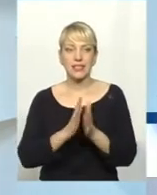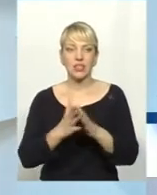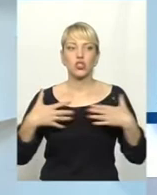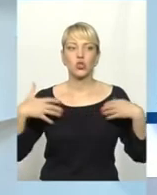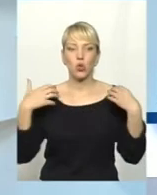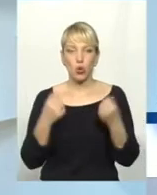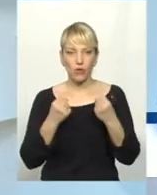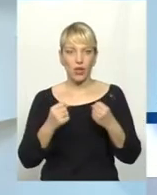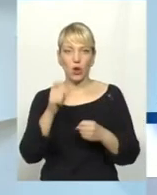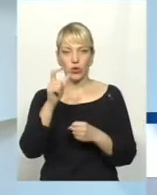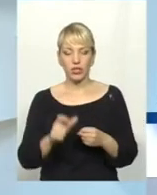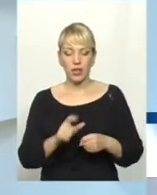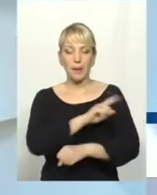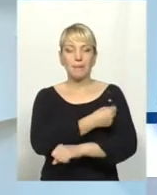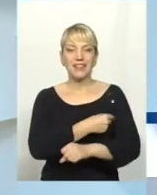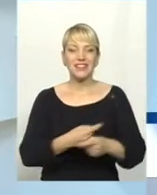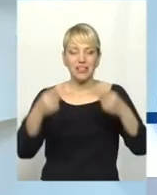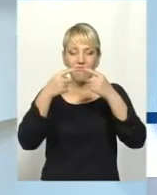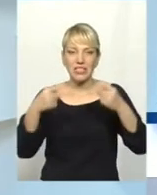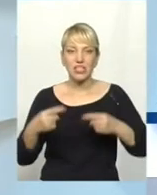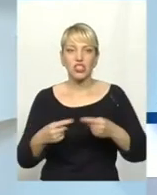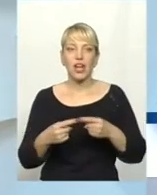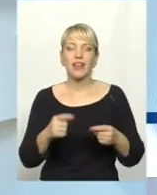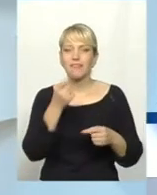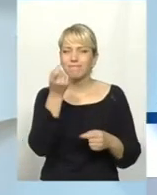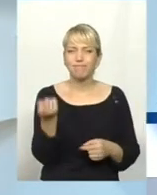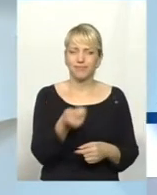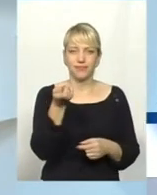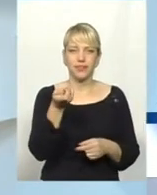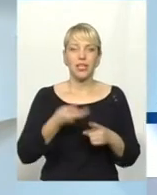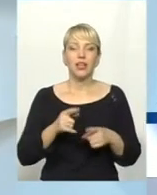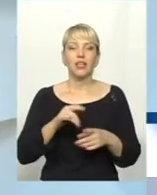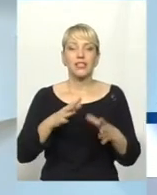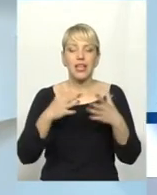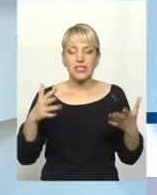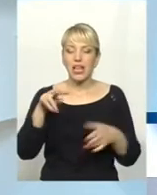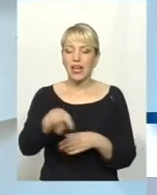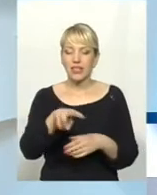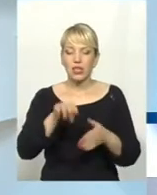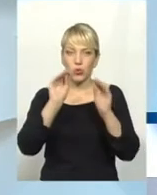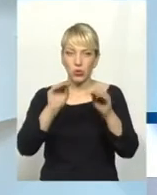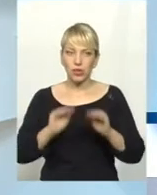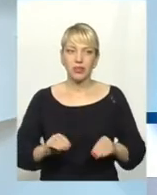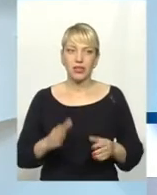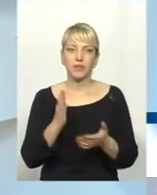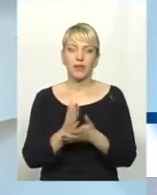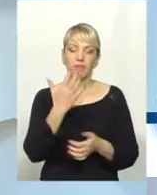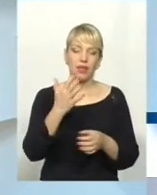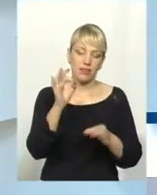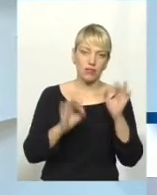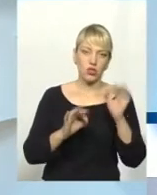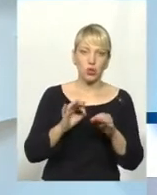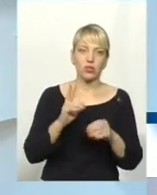незначному обсязі. За різними літературними даними, більшість в районі 5 відсотків, самі